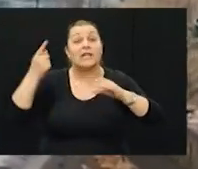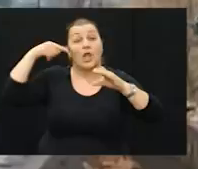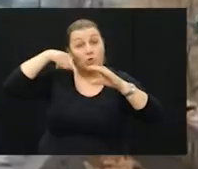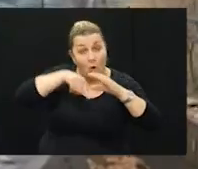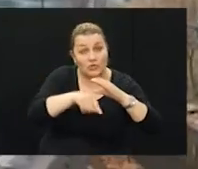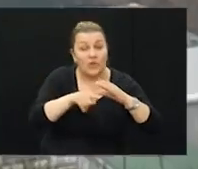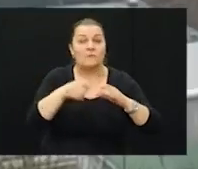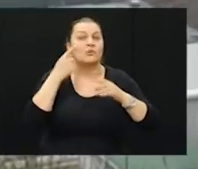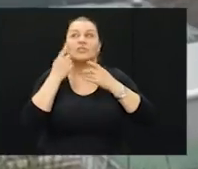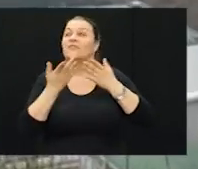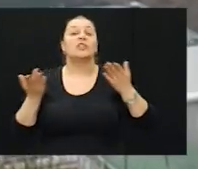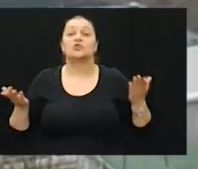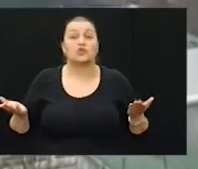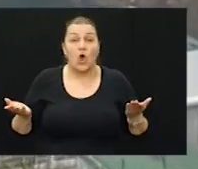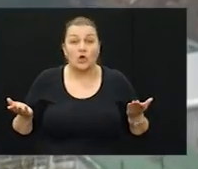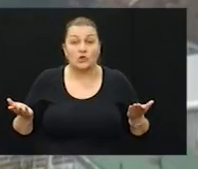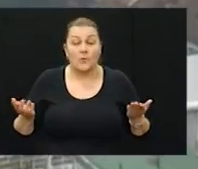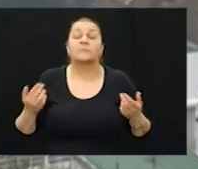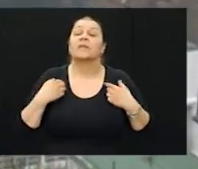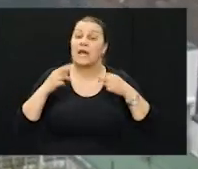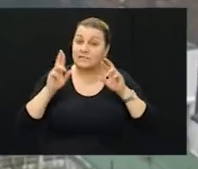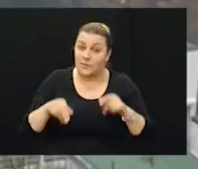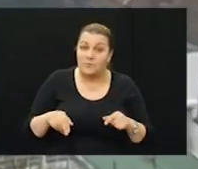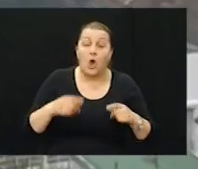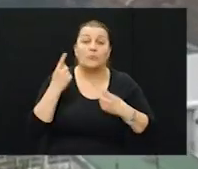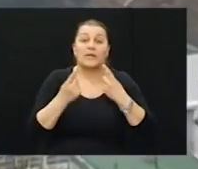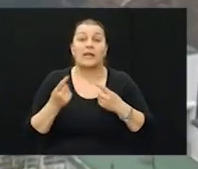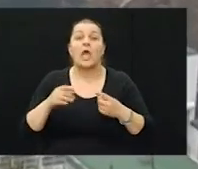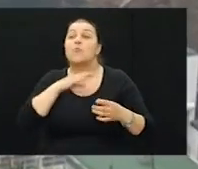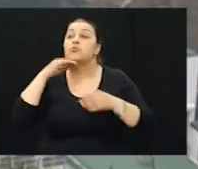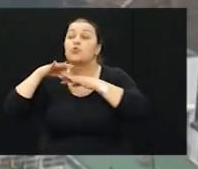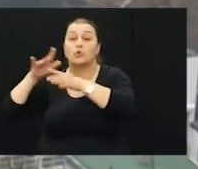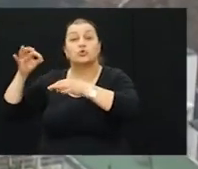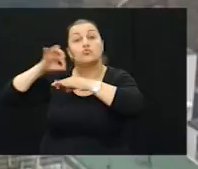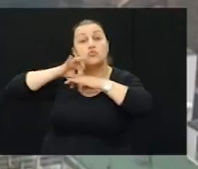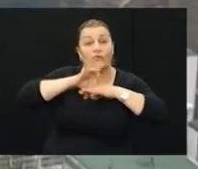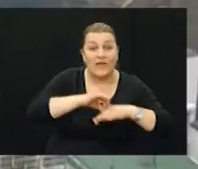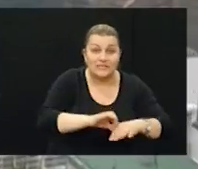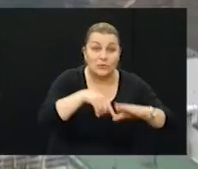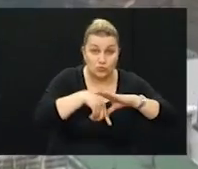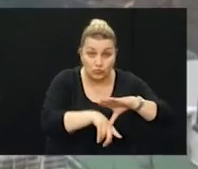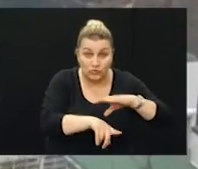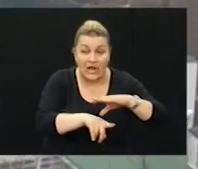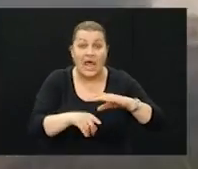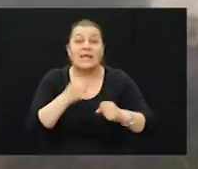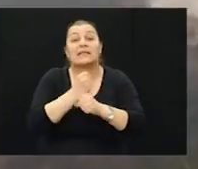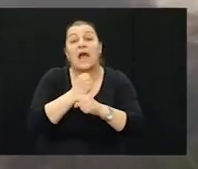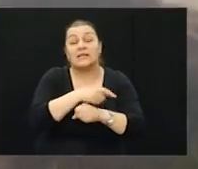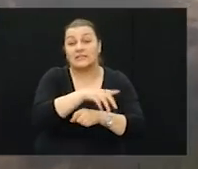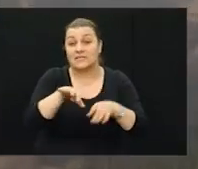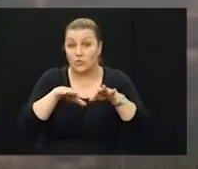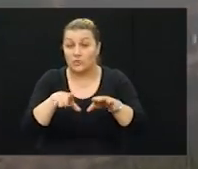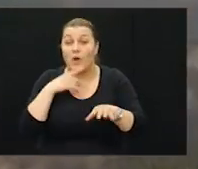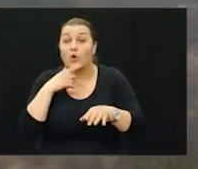vidite što je to. To je, ja sam imao prilike uvesti puno ljudi unutra i biti sa ljudima koji su radili na njenom